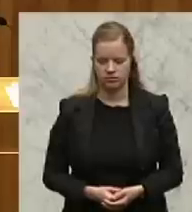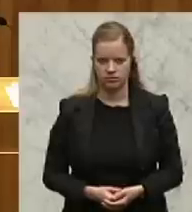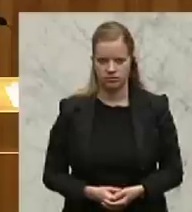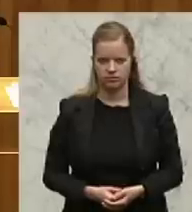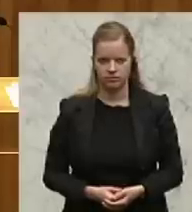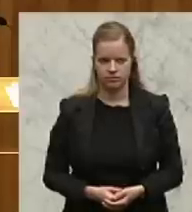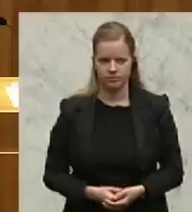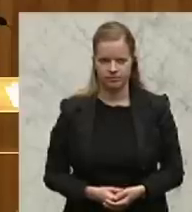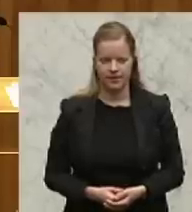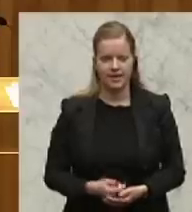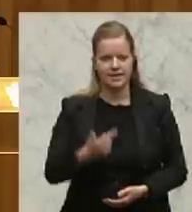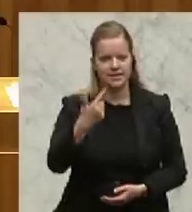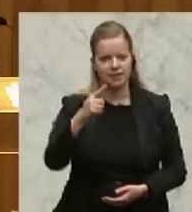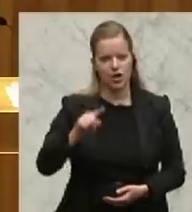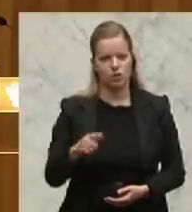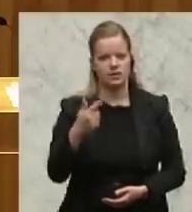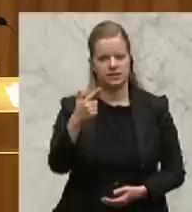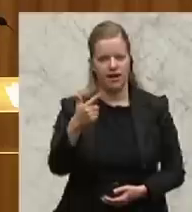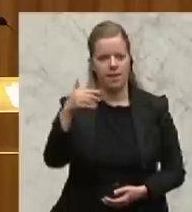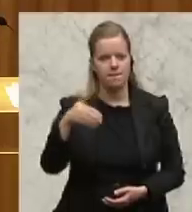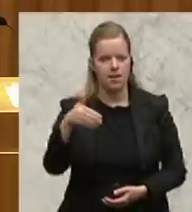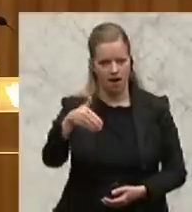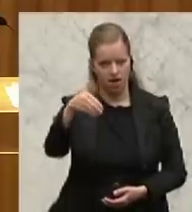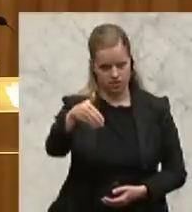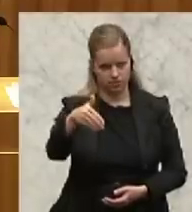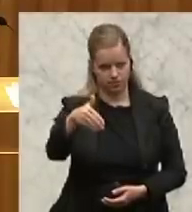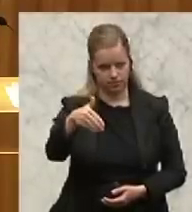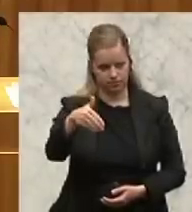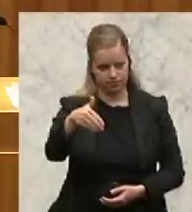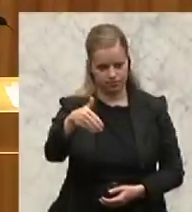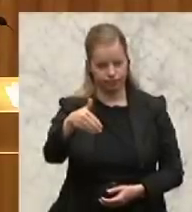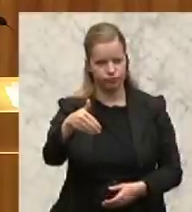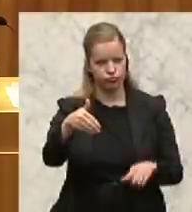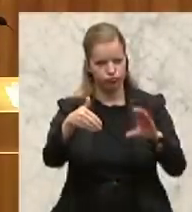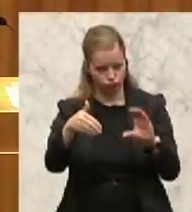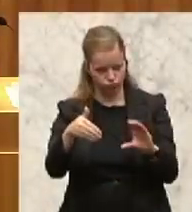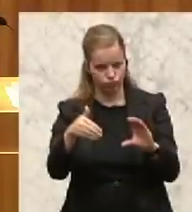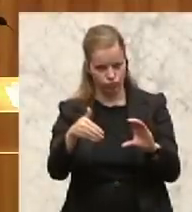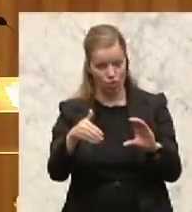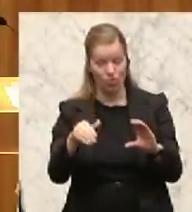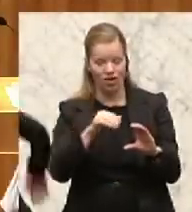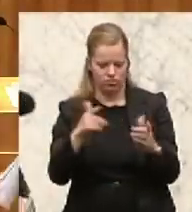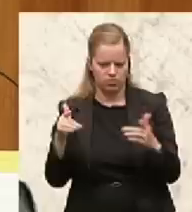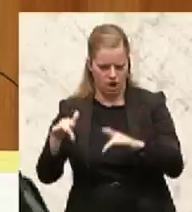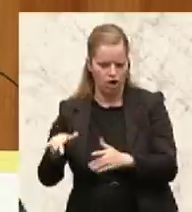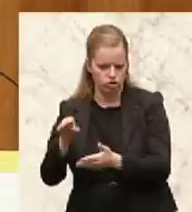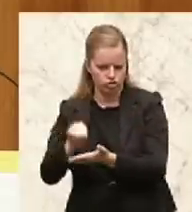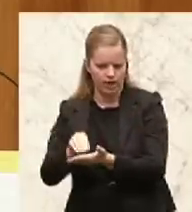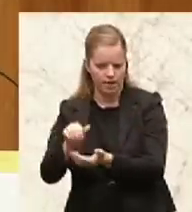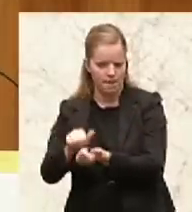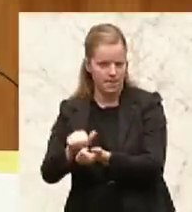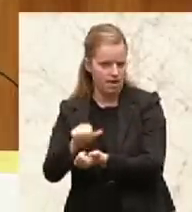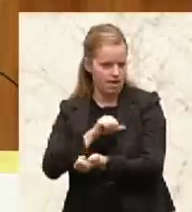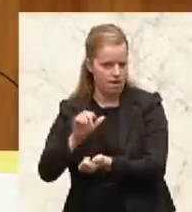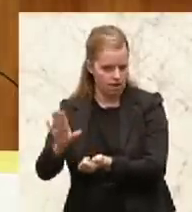den 2,2 Milliarden die Differenz aus einem Papier aus Ihrem eigenen Haus, die Differenz zwischen den notwendigen